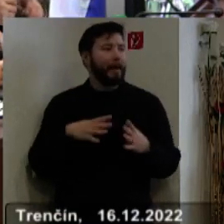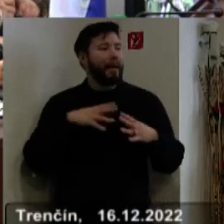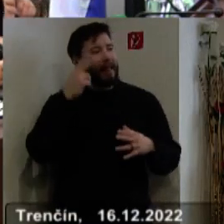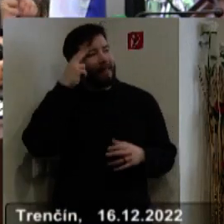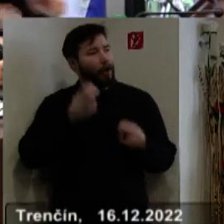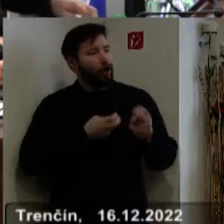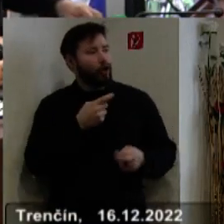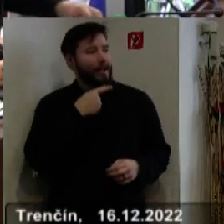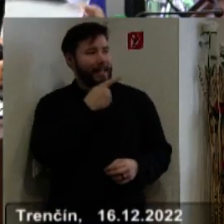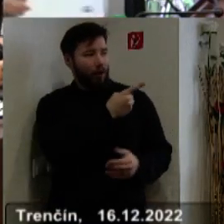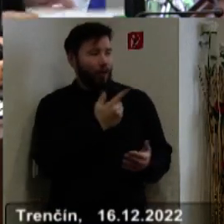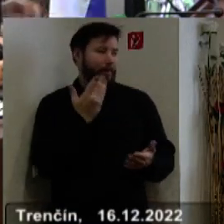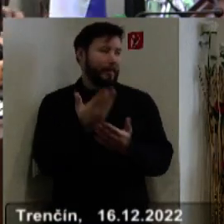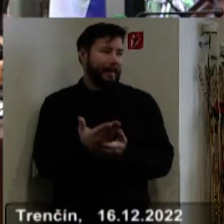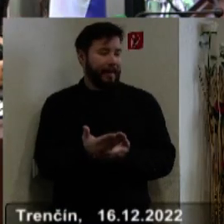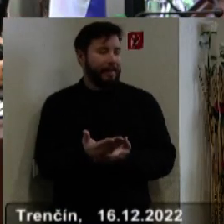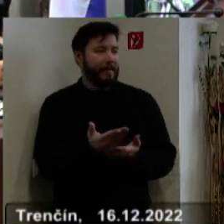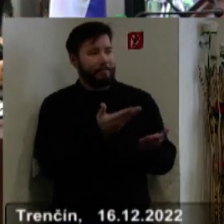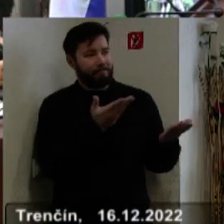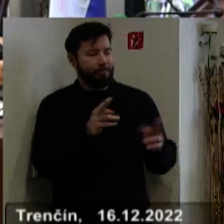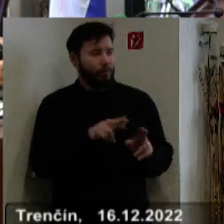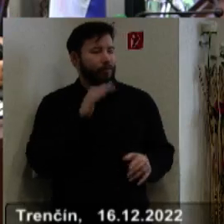hlavný kontrol Zigo. Nech sa páči, máte slovo.